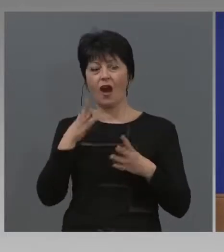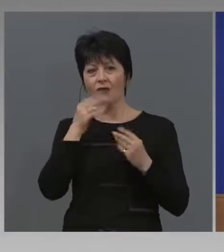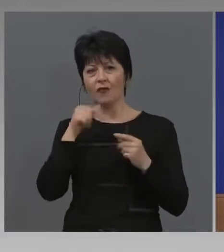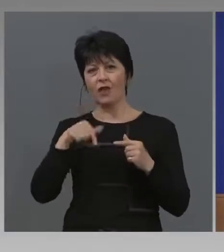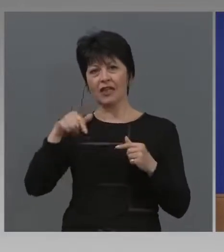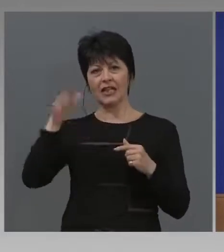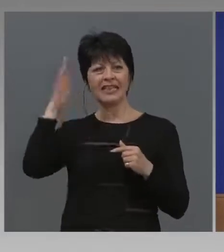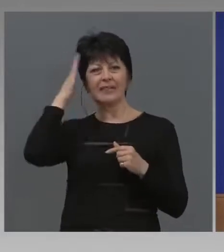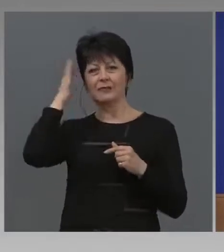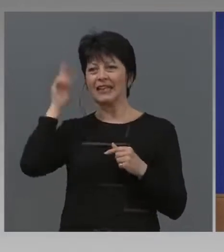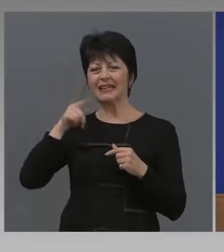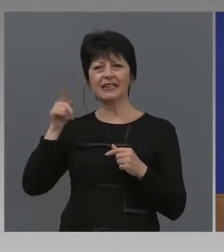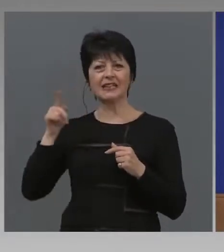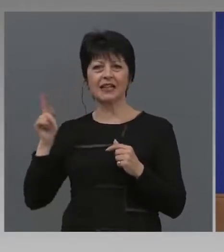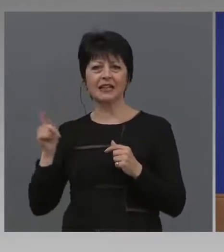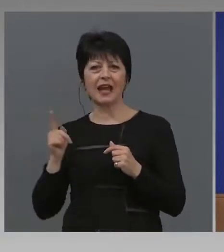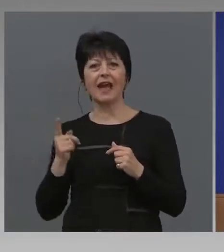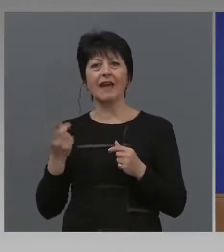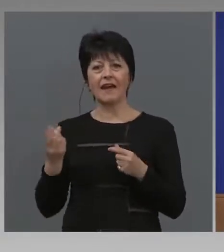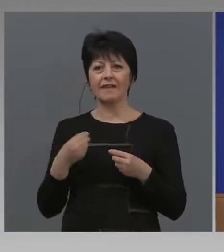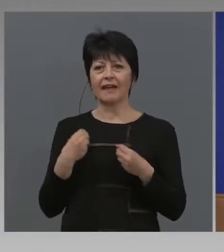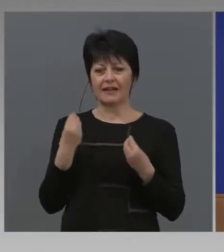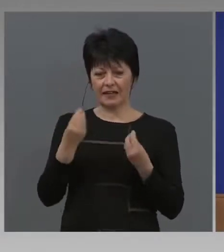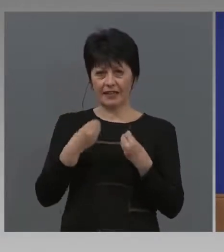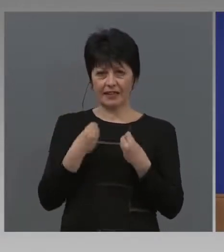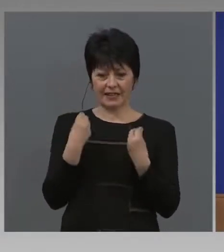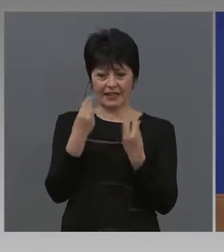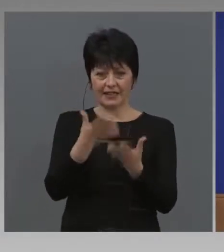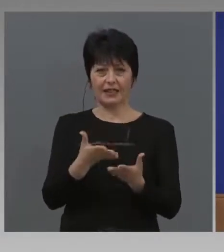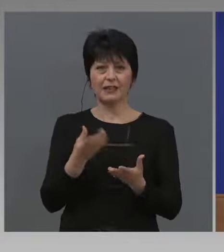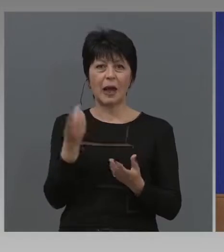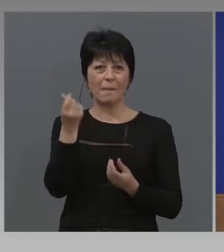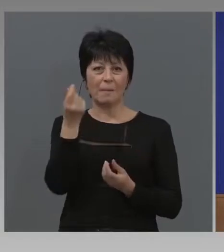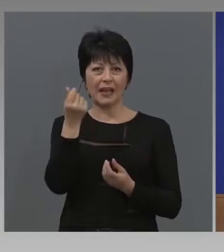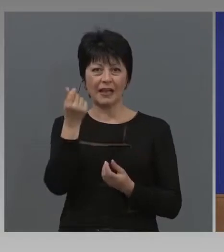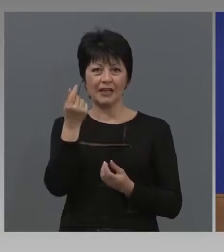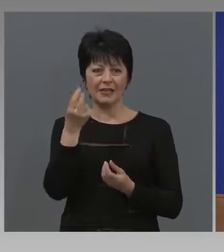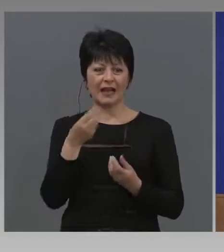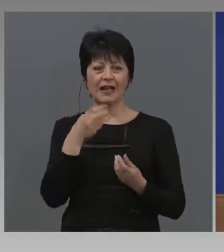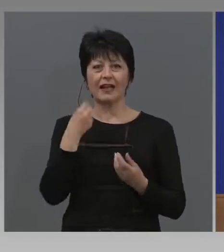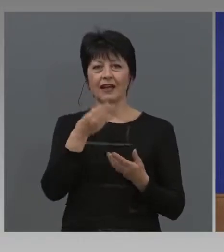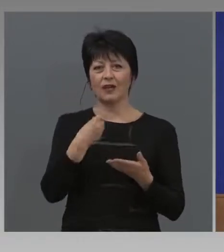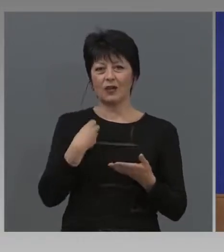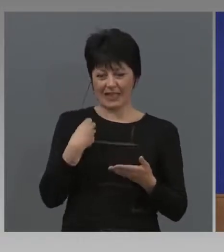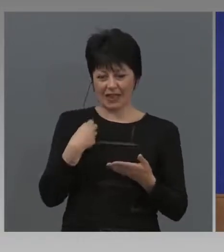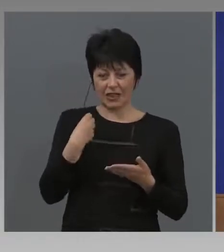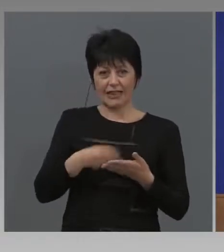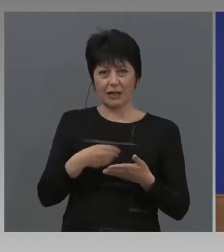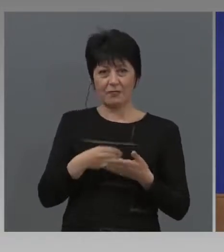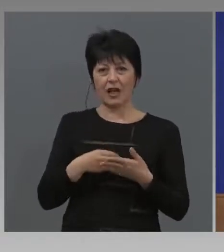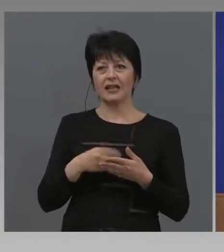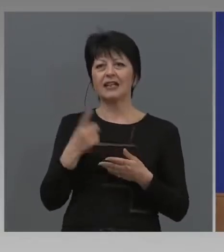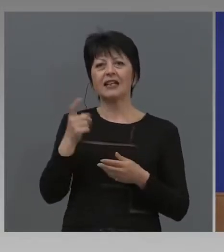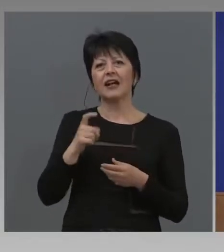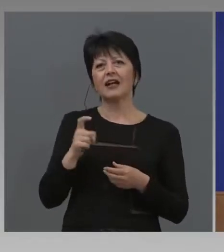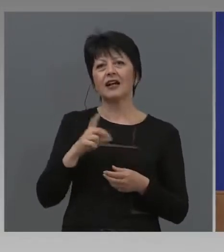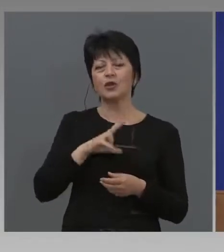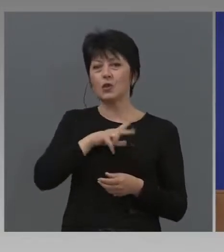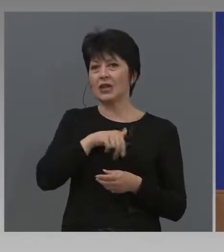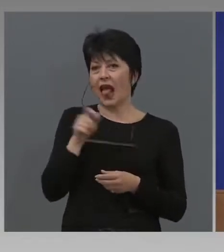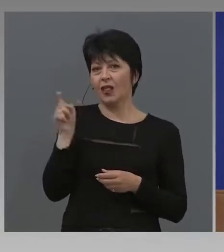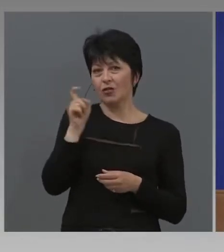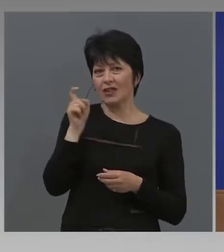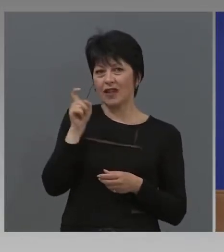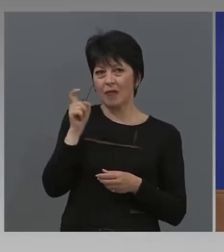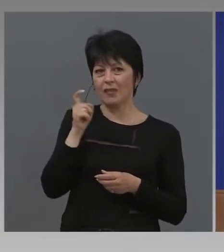дадеме даренията си от заплатите, да отидат за социално слаби, да знаеме къде отиват. За храна, на тези, които са в